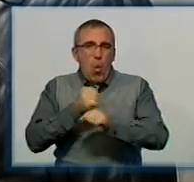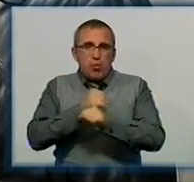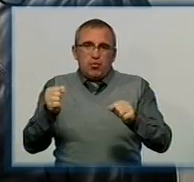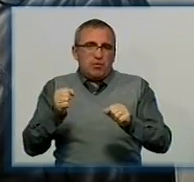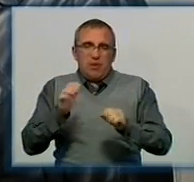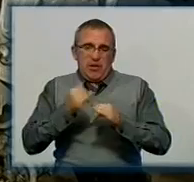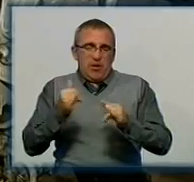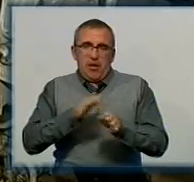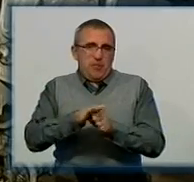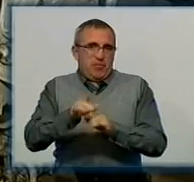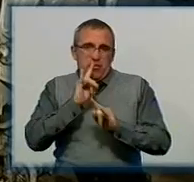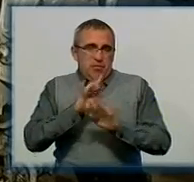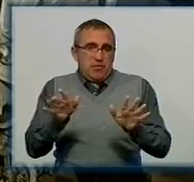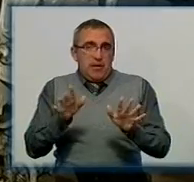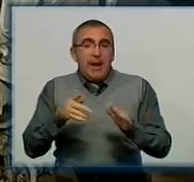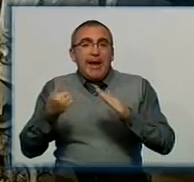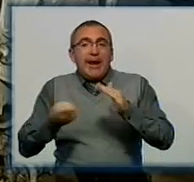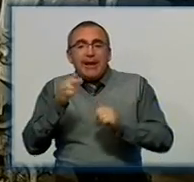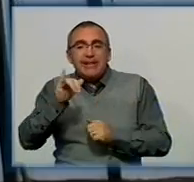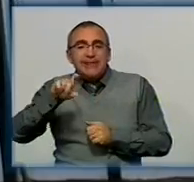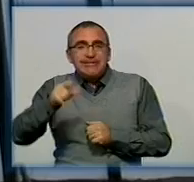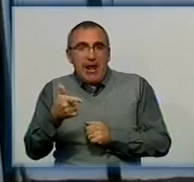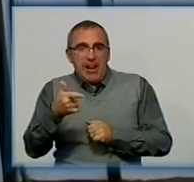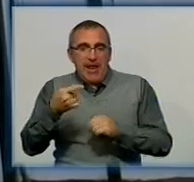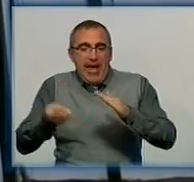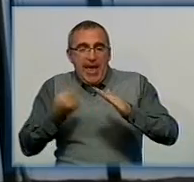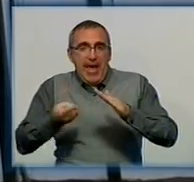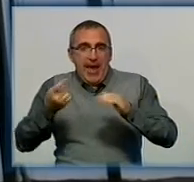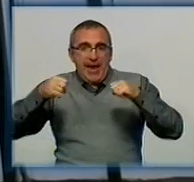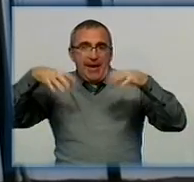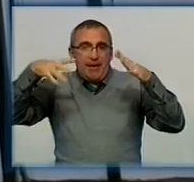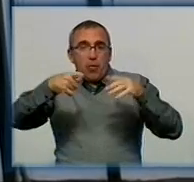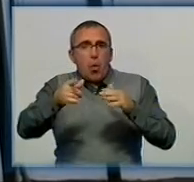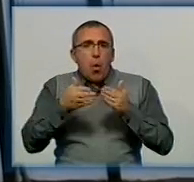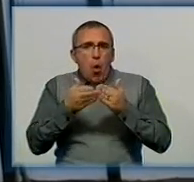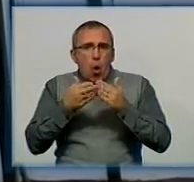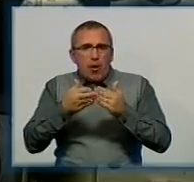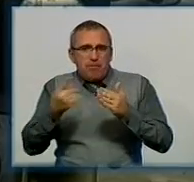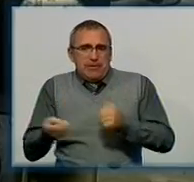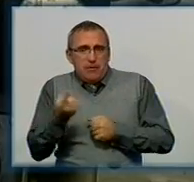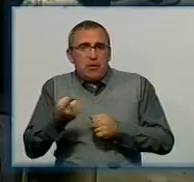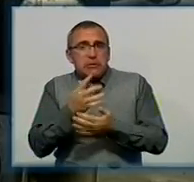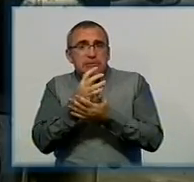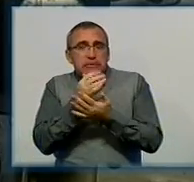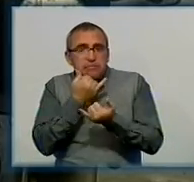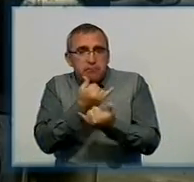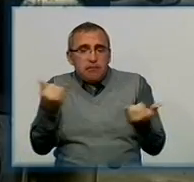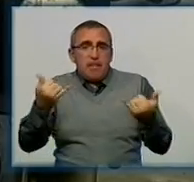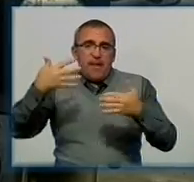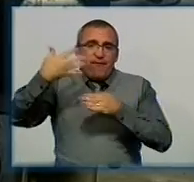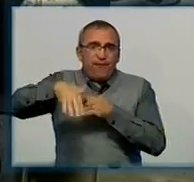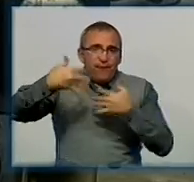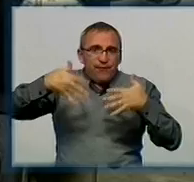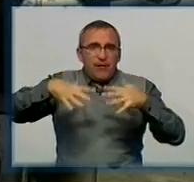Це дизель-генераторна кімната. Тут знаходиться 40-сильний корабельний дизель, який забезпечує сховище і вентиляційну систему